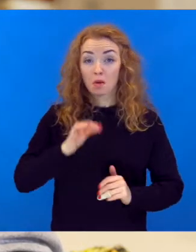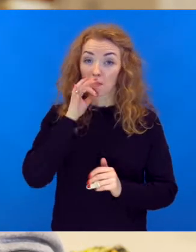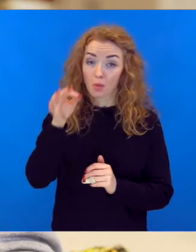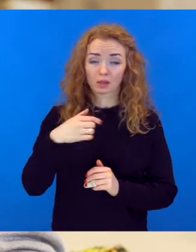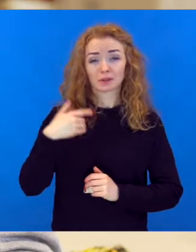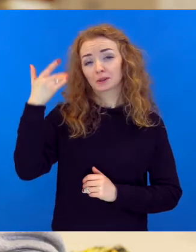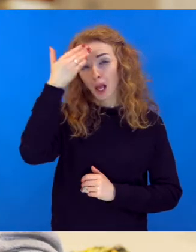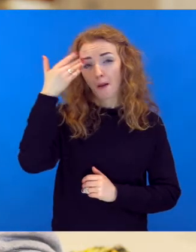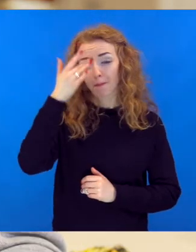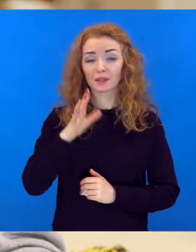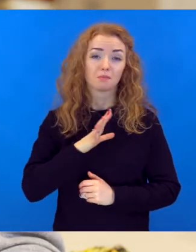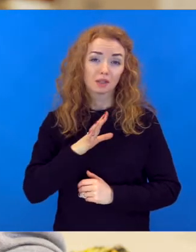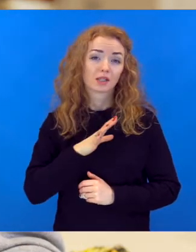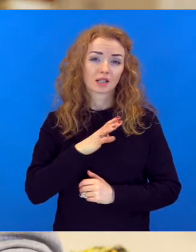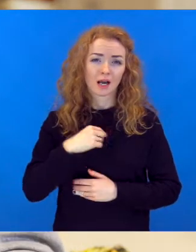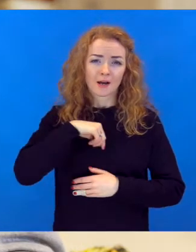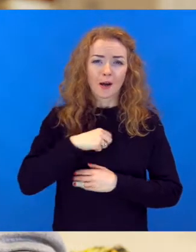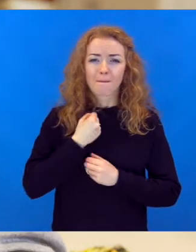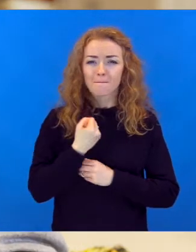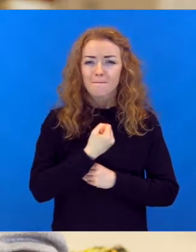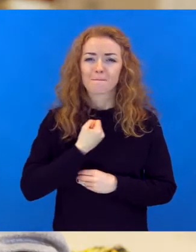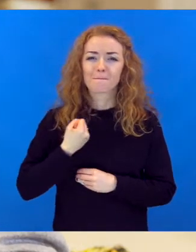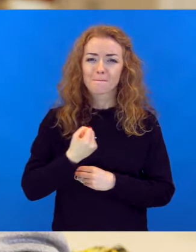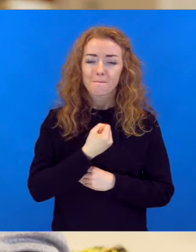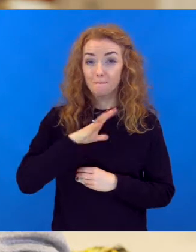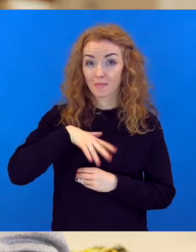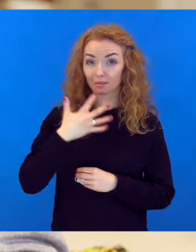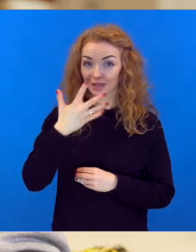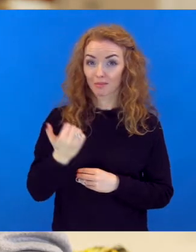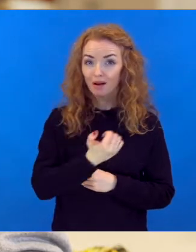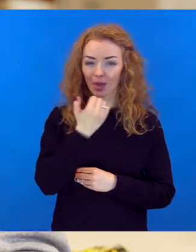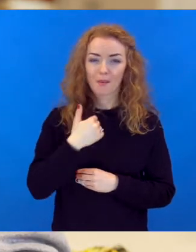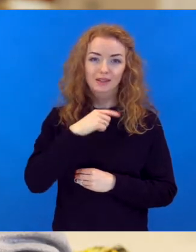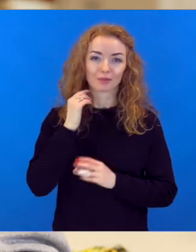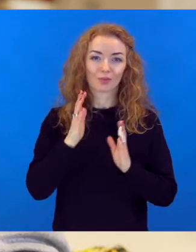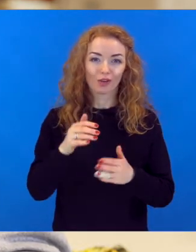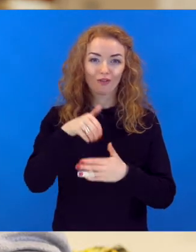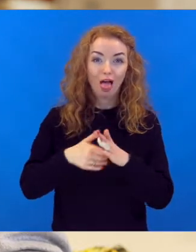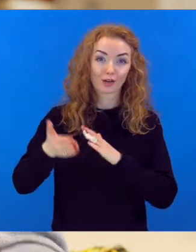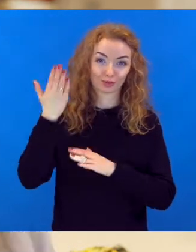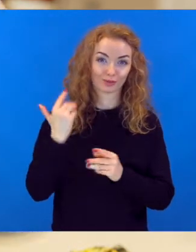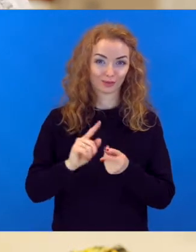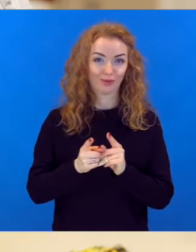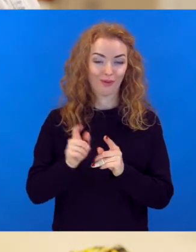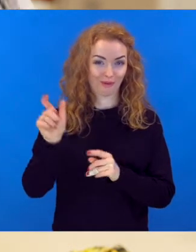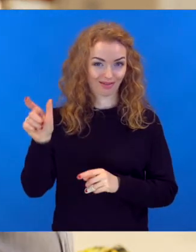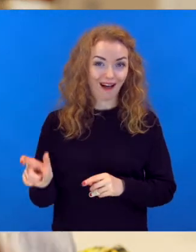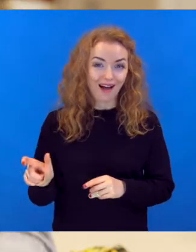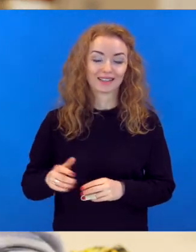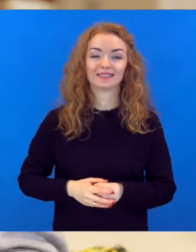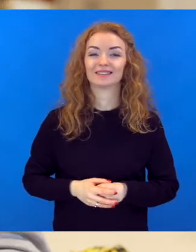sapni, kas man bija jau kādu laiciņu, tā kā manī sēdēja, ka pēc pieciem gadiem es tā kā gribētu būt vēsturs skolotājs. Un